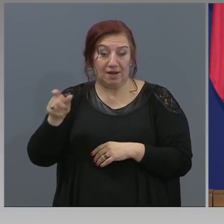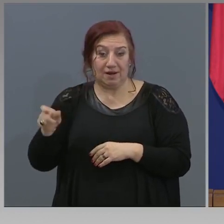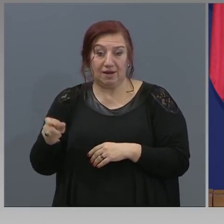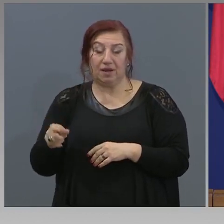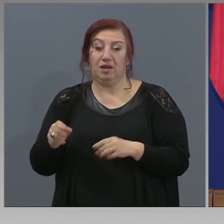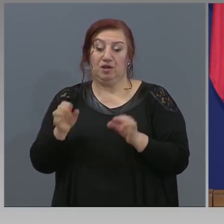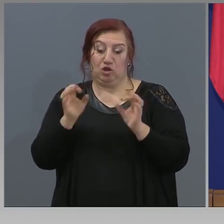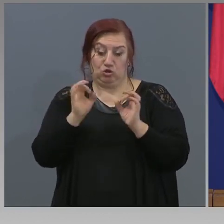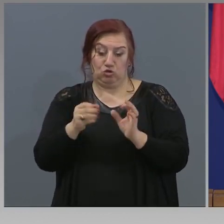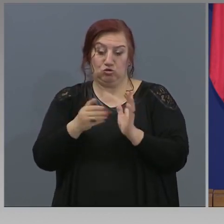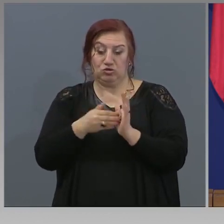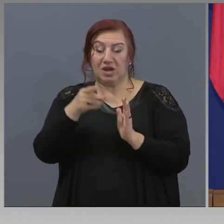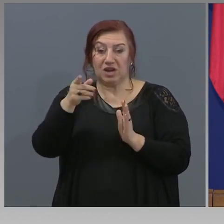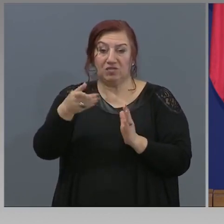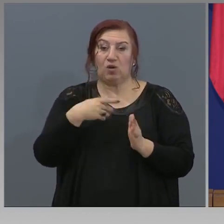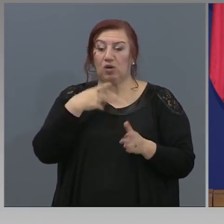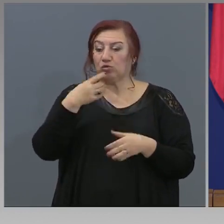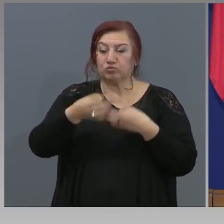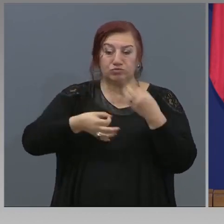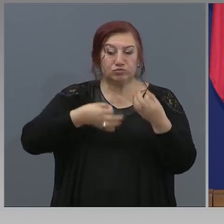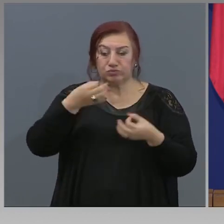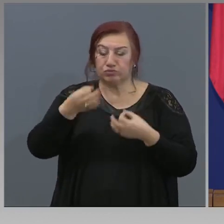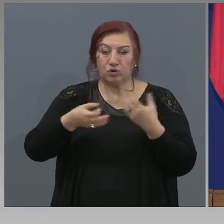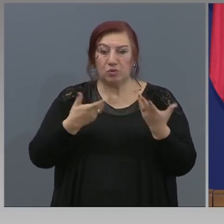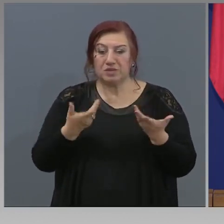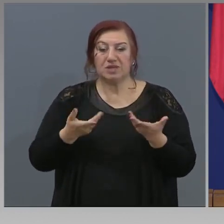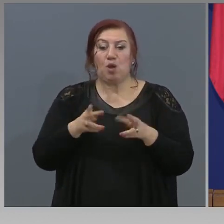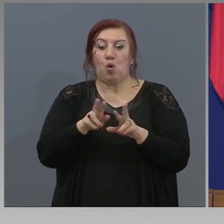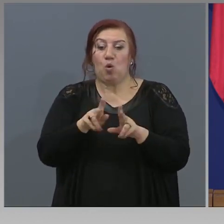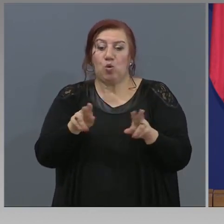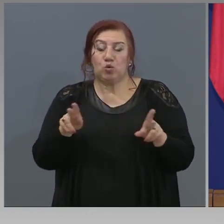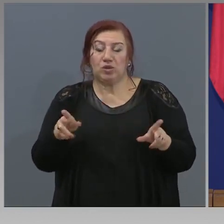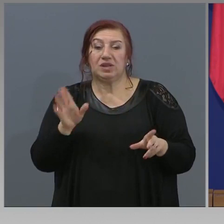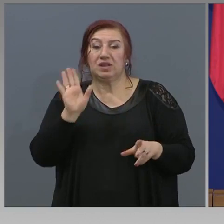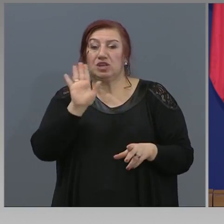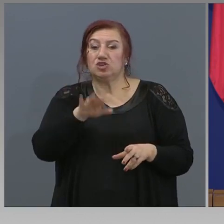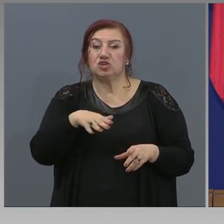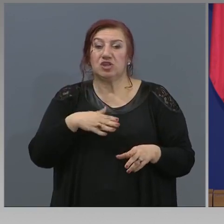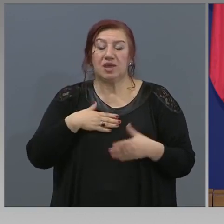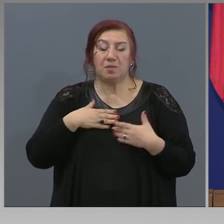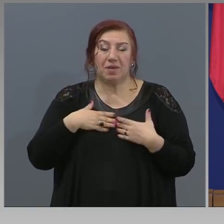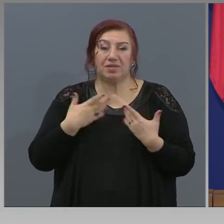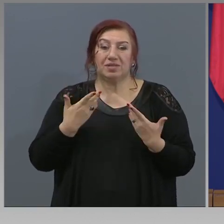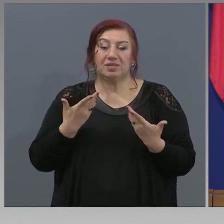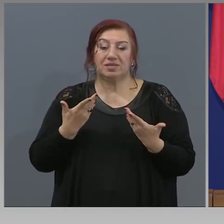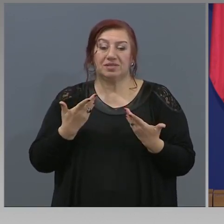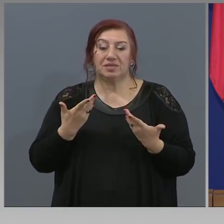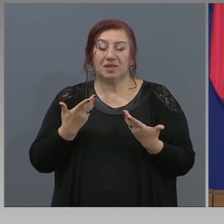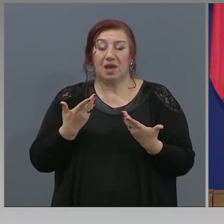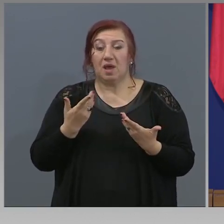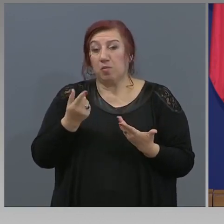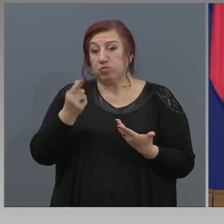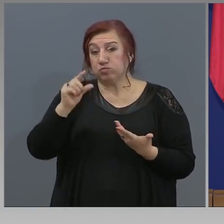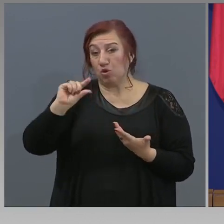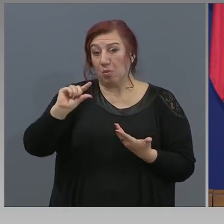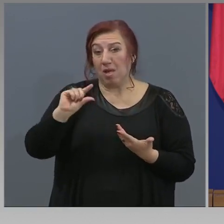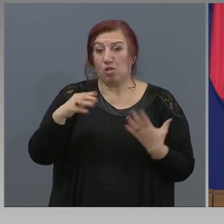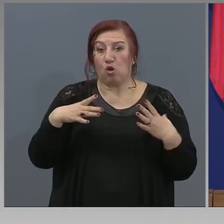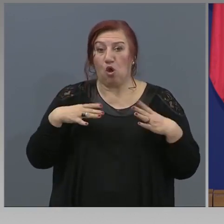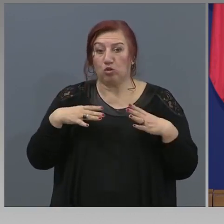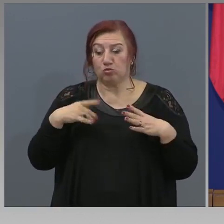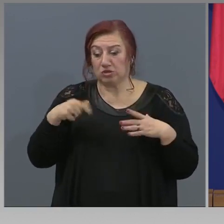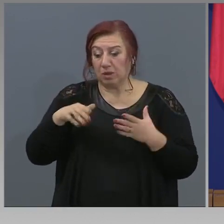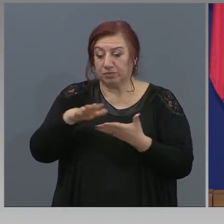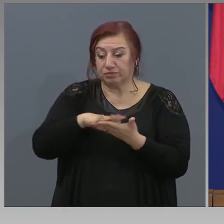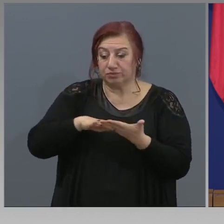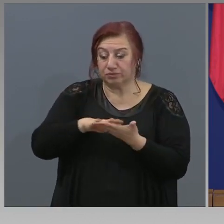Точно заради това, което ви казах, че родителите ще имат по-малко отпуски, ще имат нужда